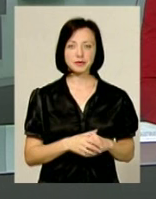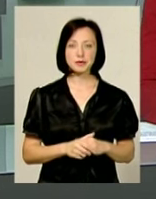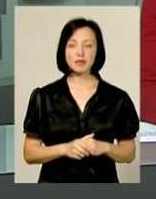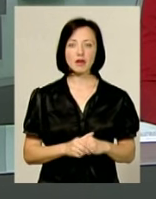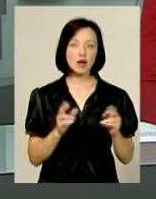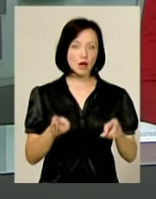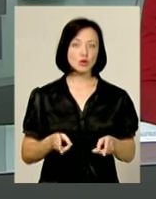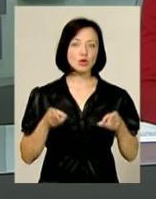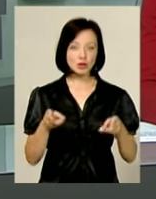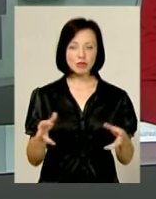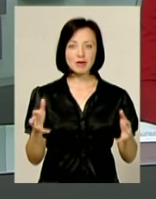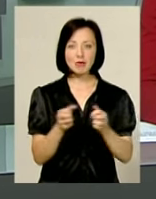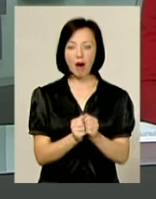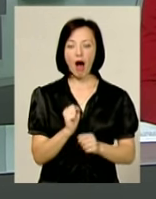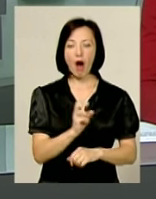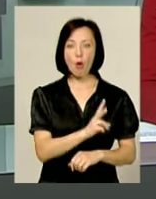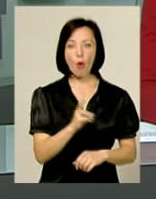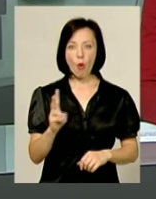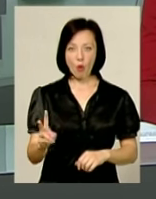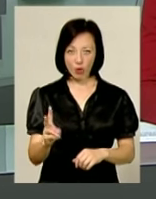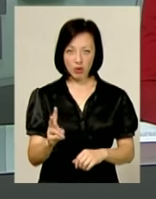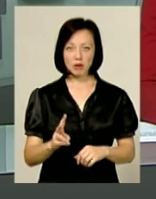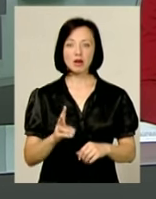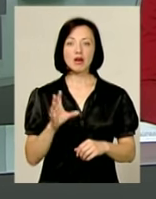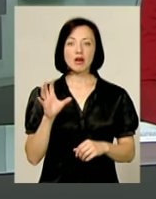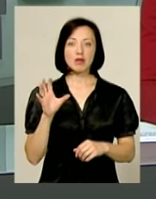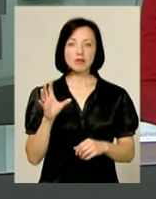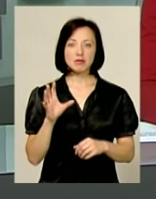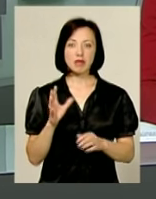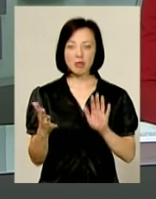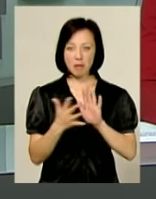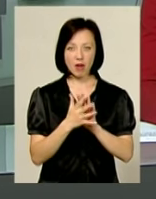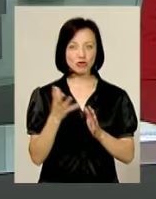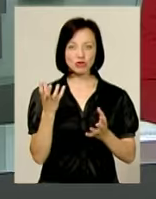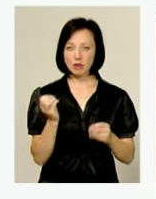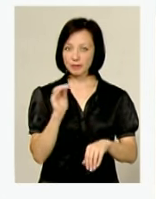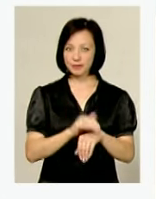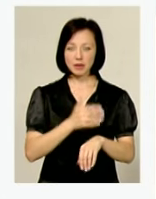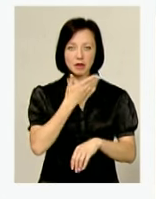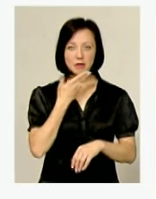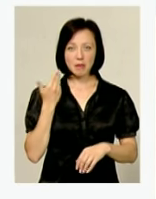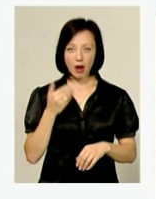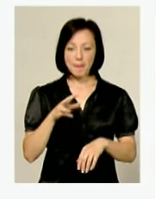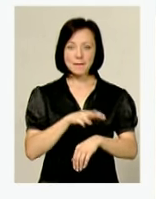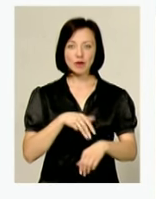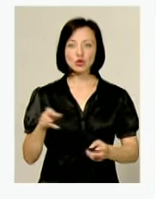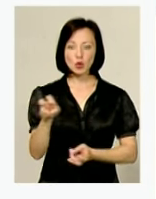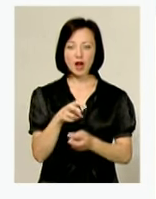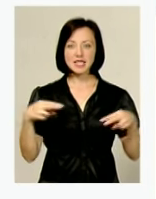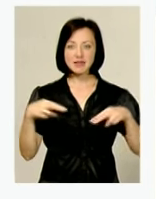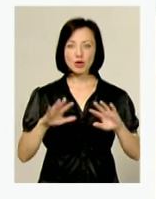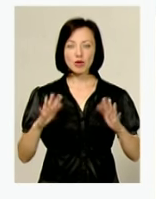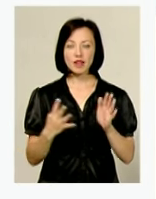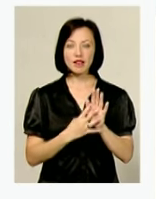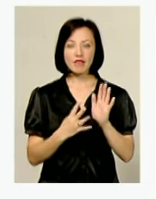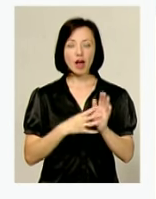Злочинців піймали, а тих, кого він скривдив, ще не виявили. Правоохоронці Хмельницького шукають свідків події, що сталося 9